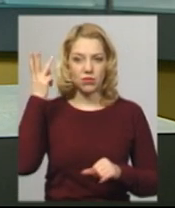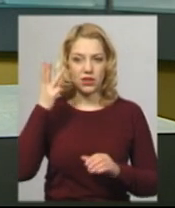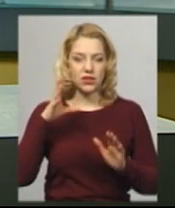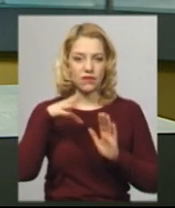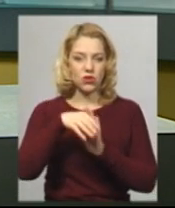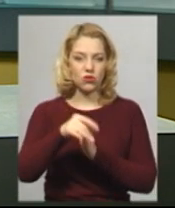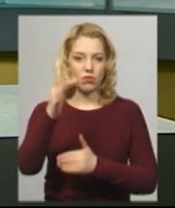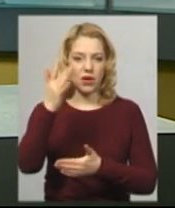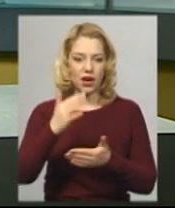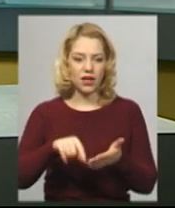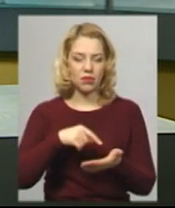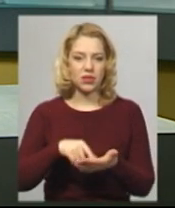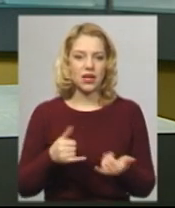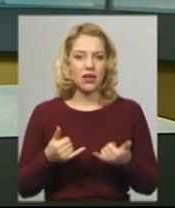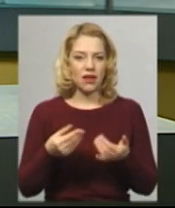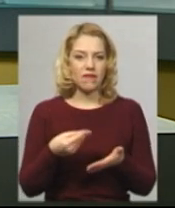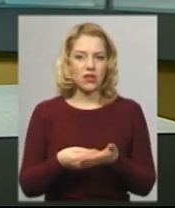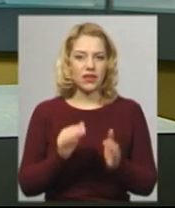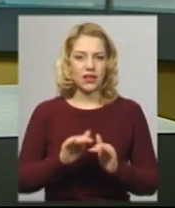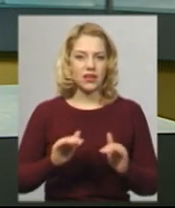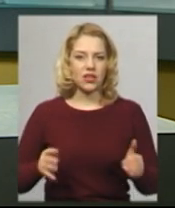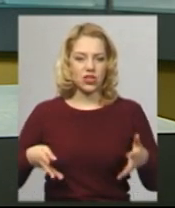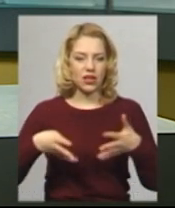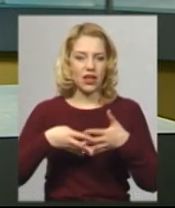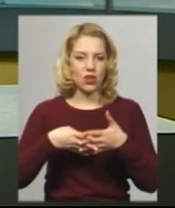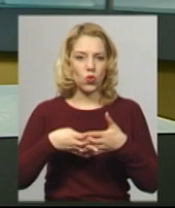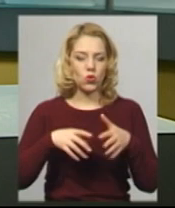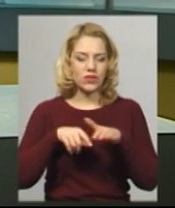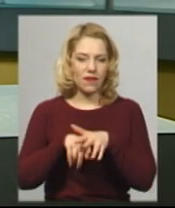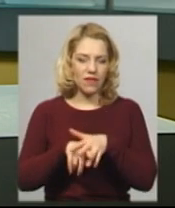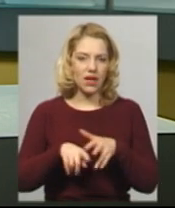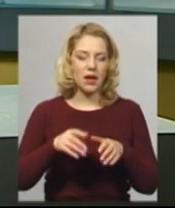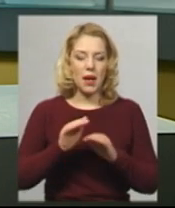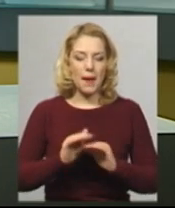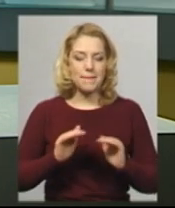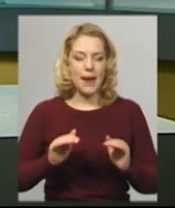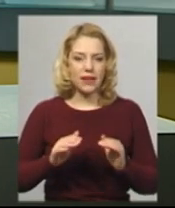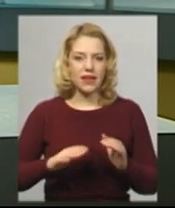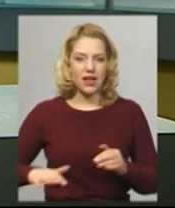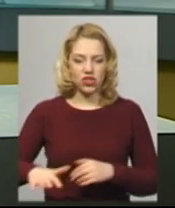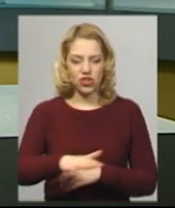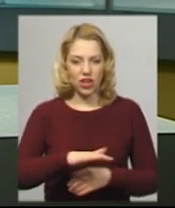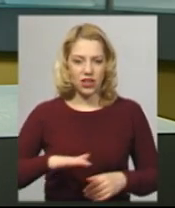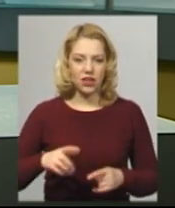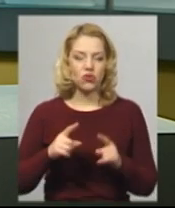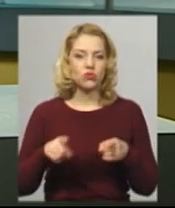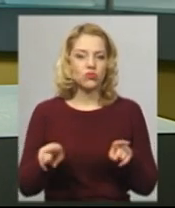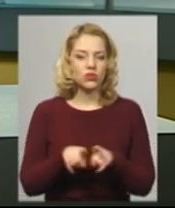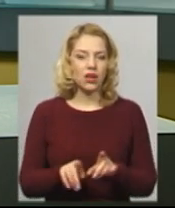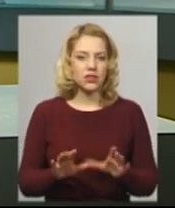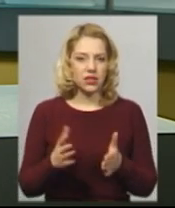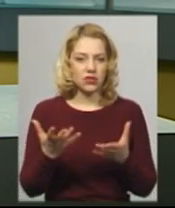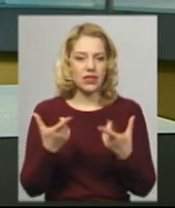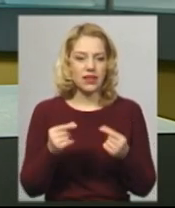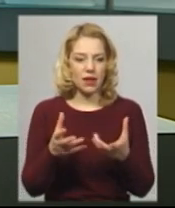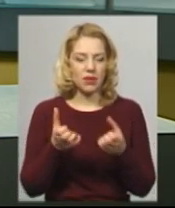перелік міст для фінансування дитячих інклюзивних майданчиків з державного бюджету. Чому так сталося і де братимуть кошти на завершення